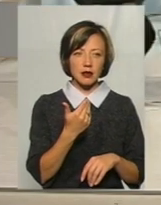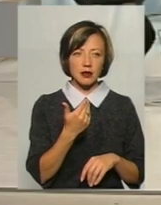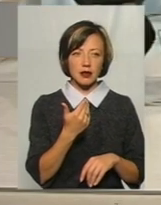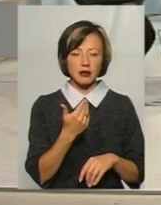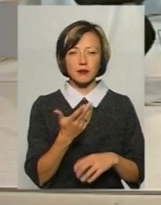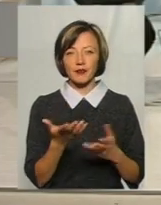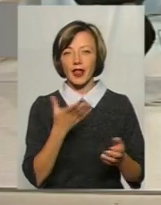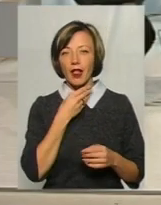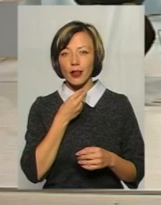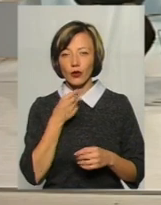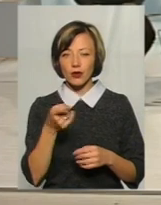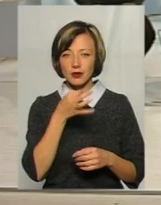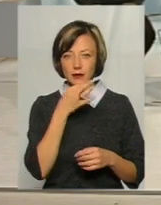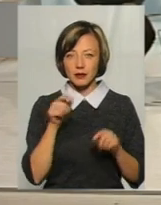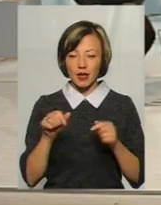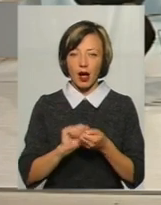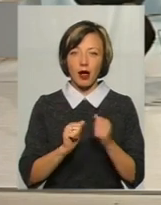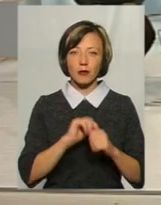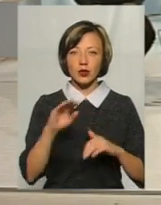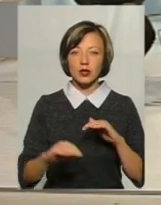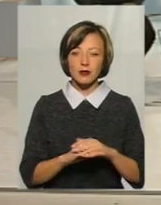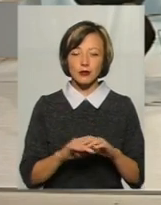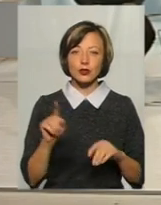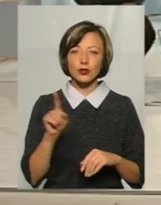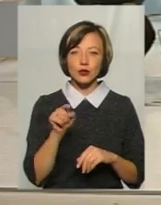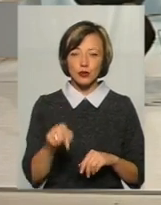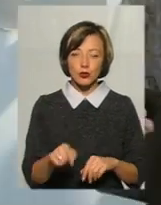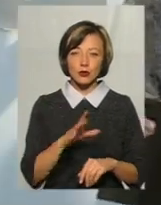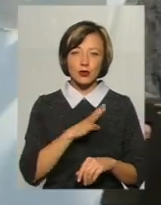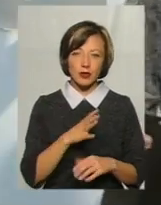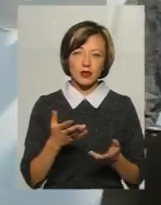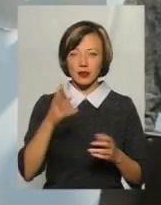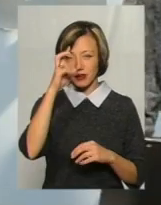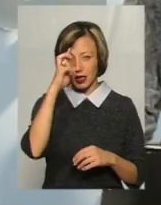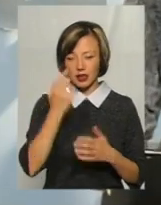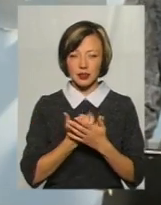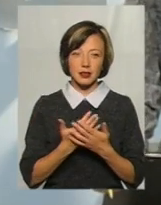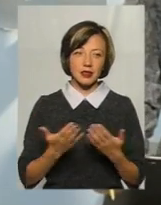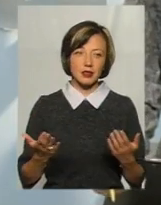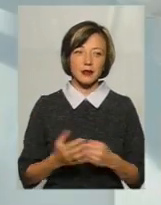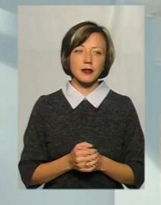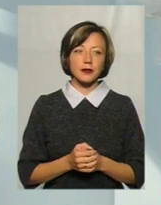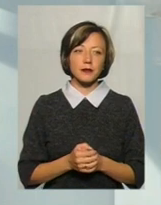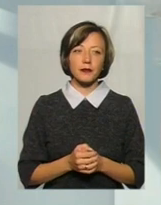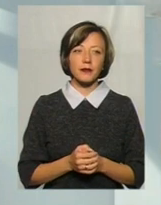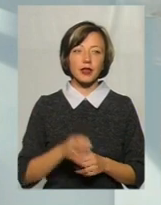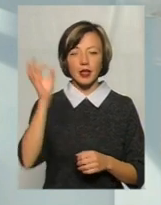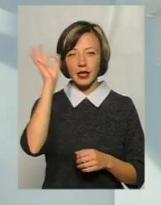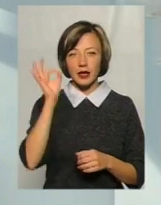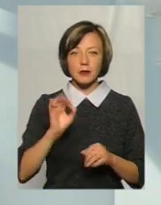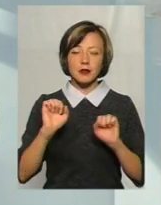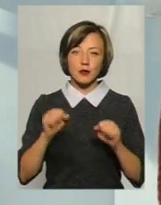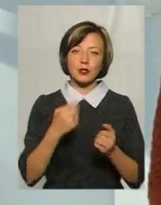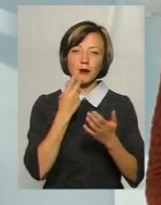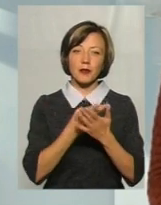Курятовців так само їдуть в Пам'янець, тому що тут Курятовців, тобто, тут німцям можна б